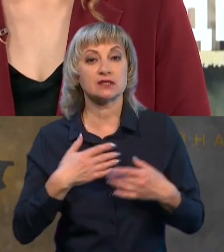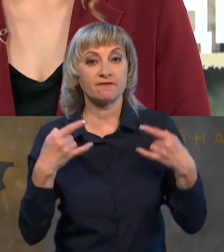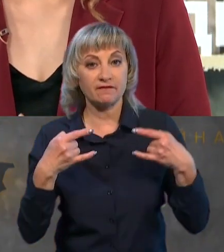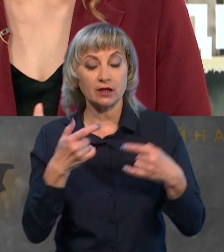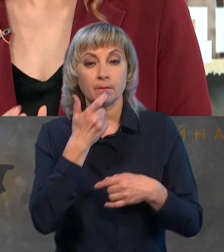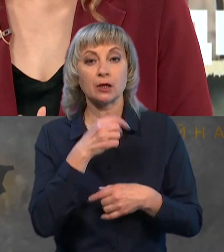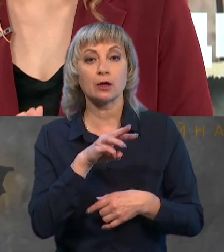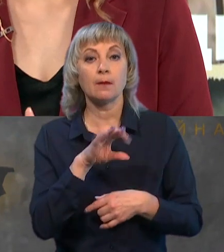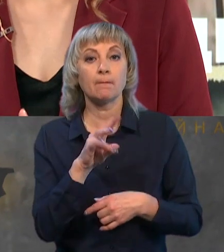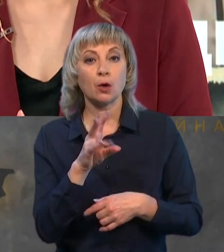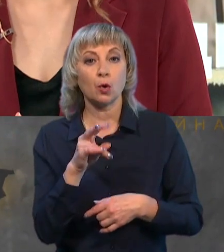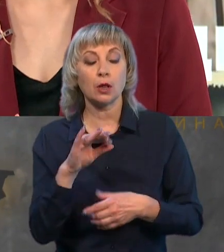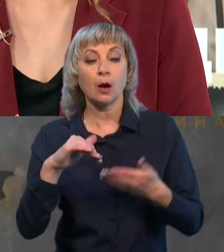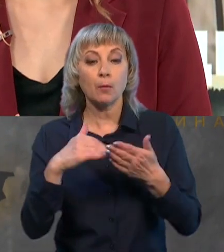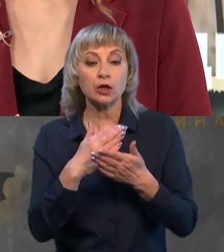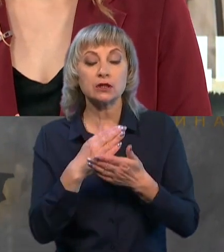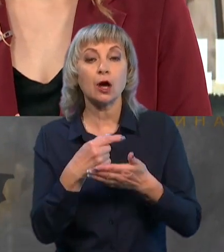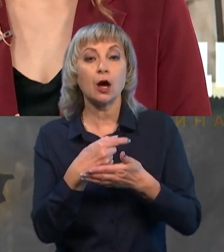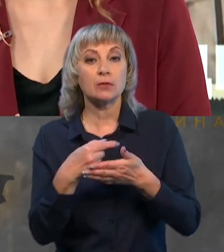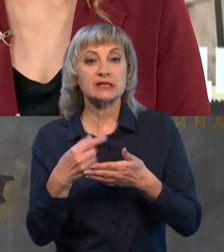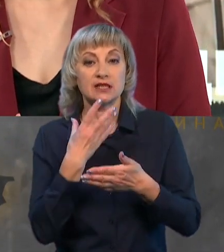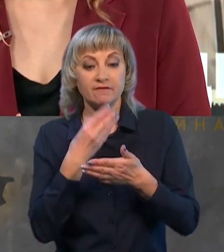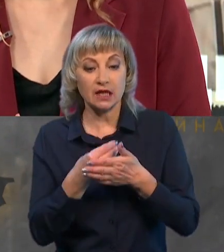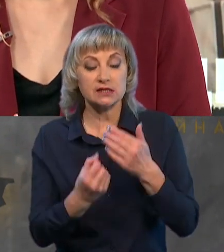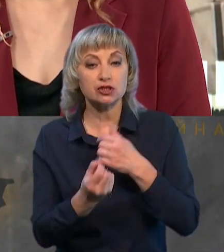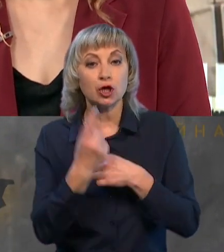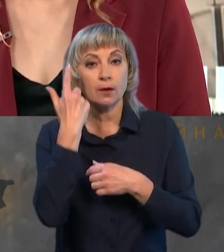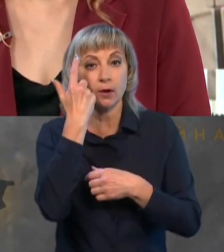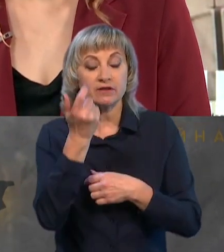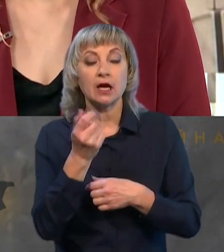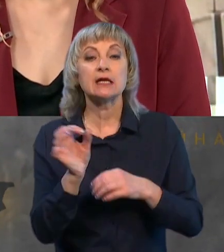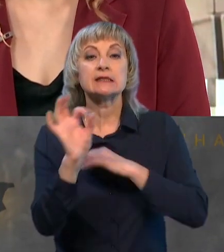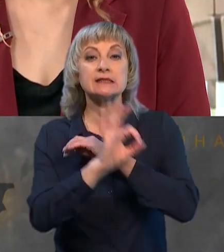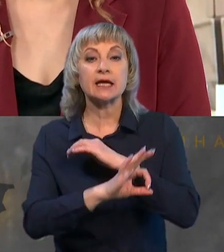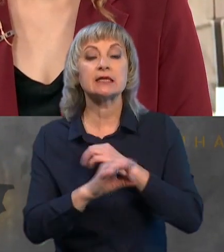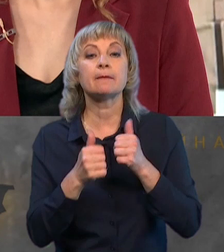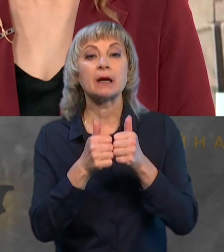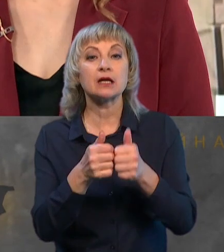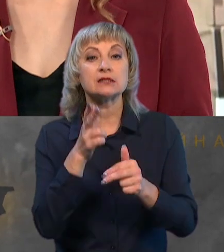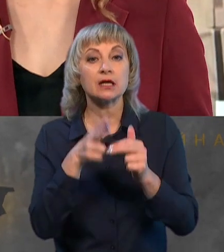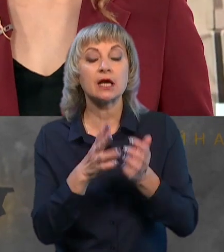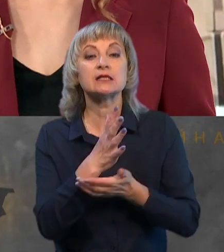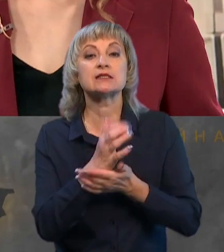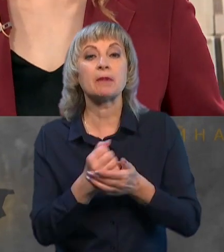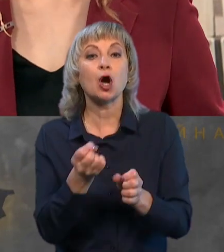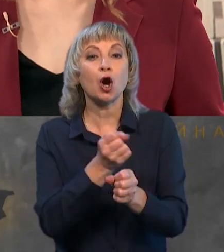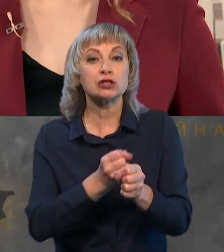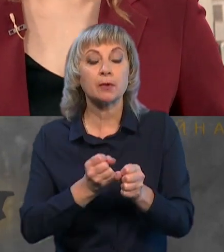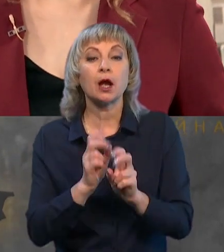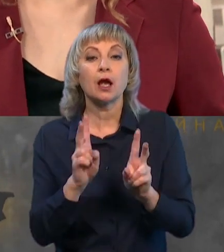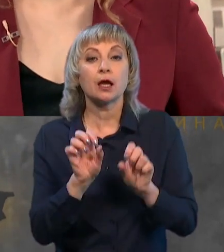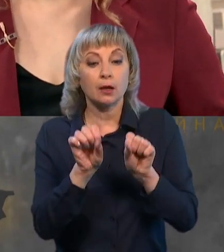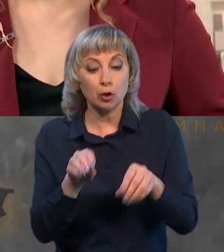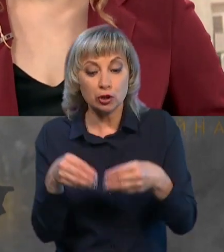політико із посиланням на власні джерела повідомляє, що в західних партнерів закінчуються запаси розброєнь, які вони